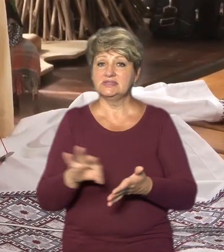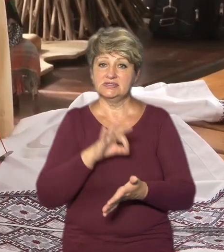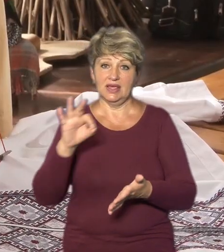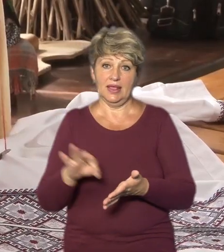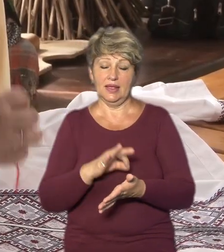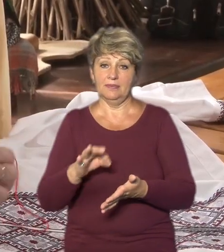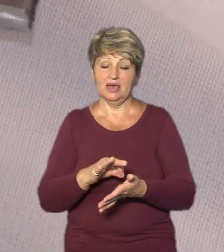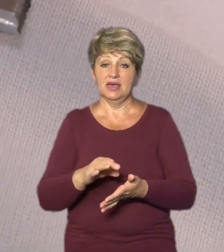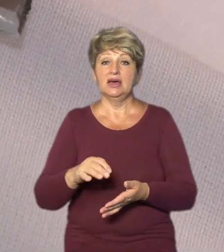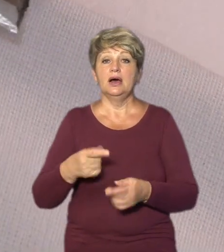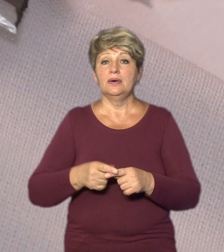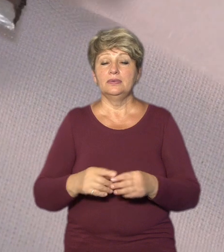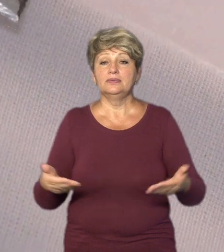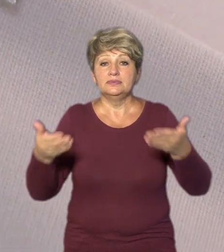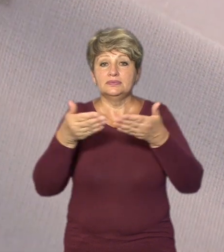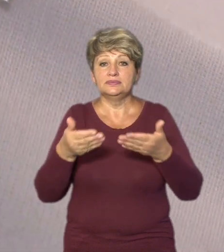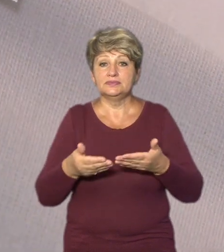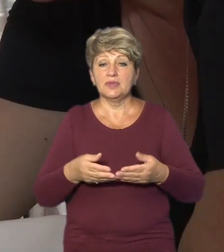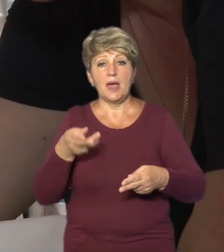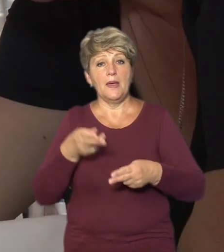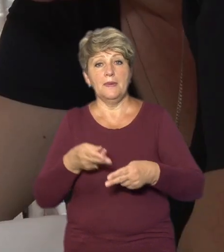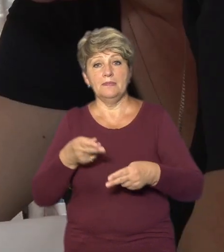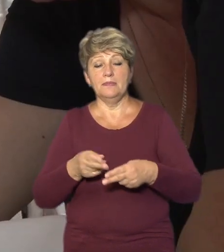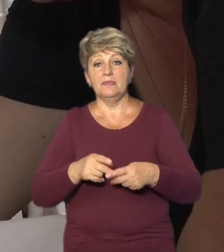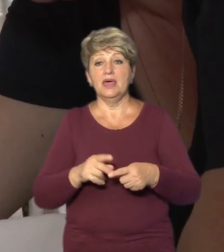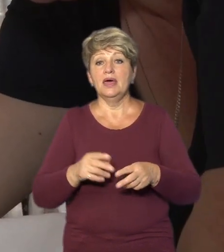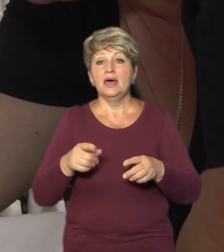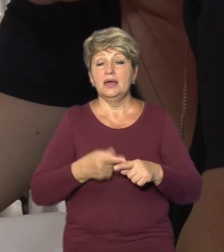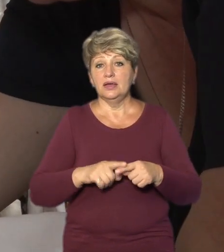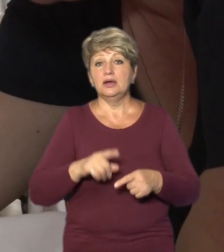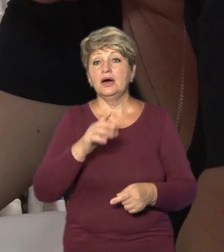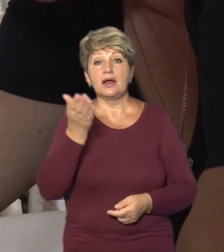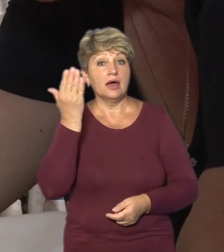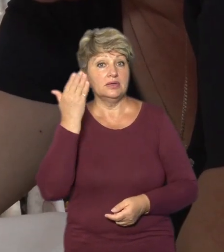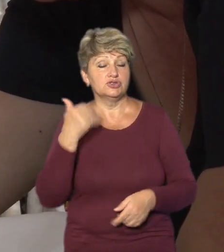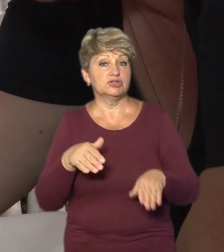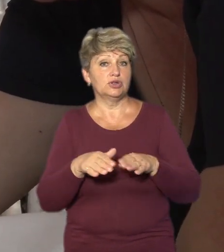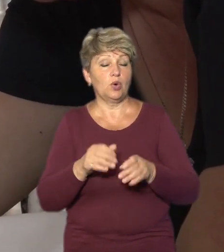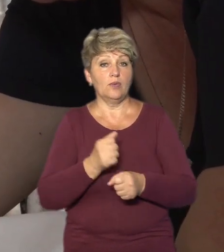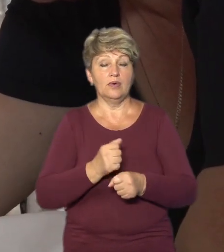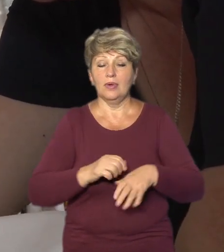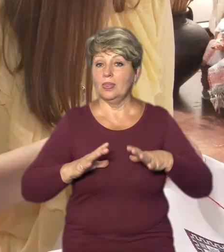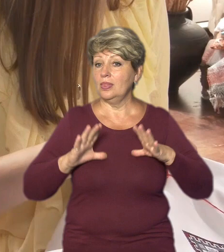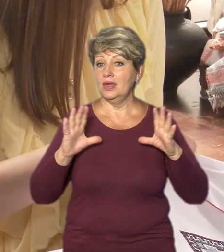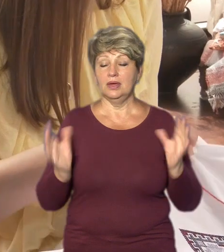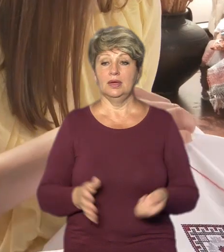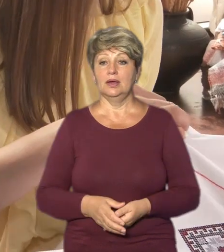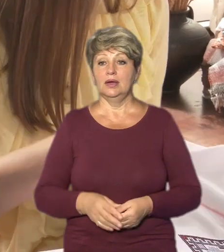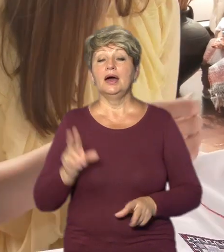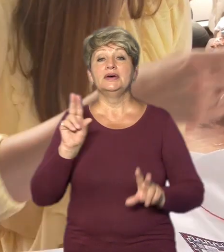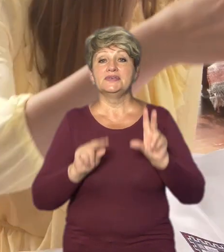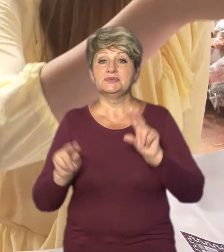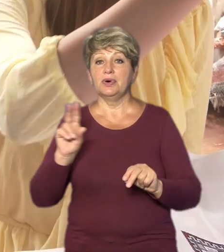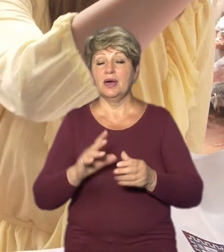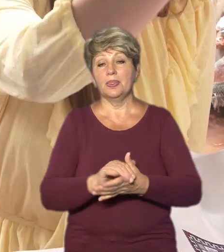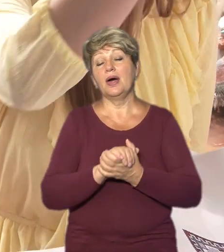Наталія Крамна-Таран зшиває тканину та метал. Каже, подих перехоплює, бо раніше такого робити не доводилося. Сподіваємося